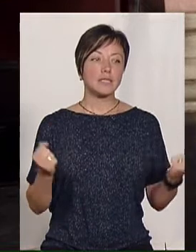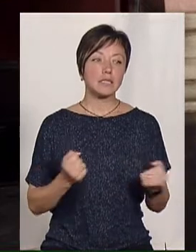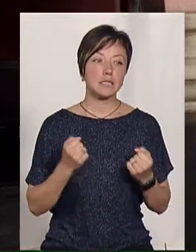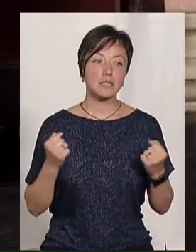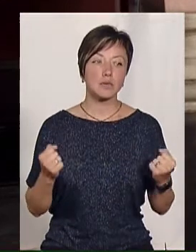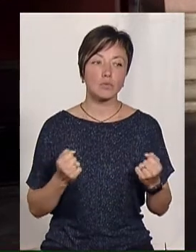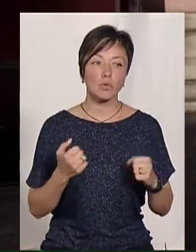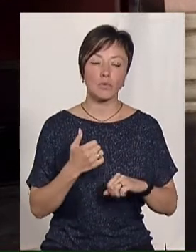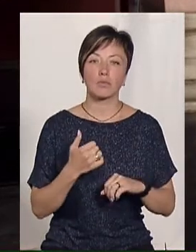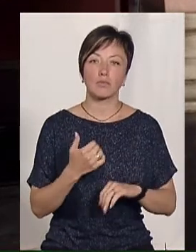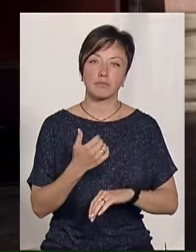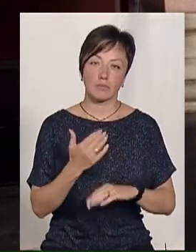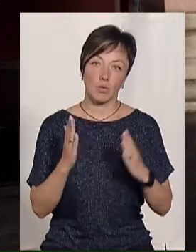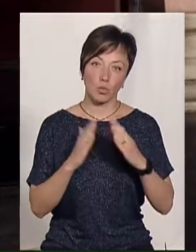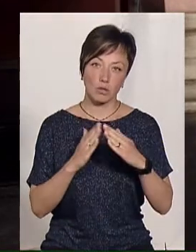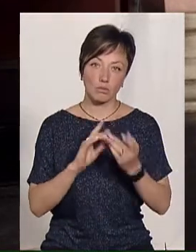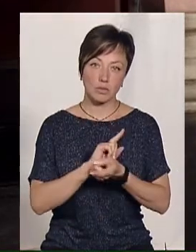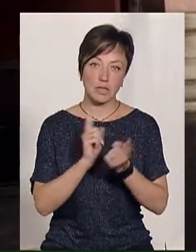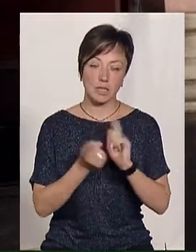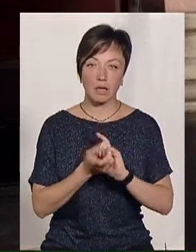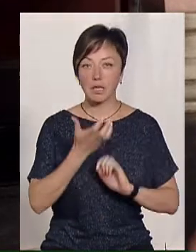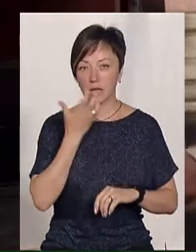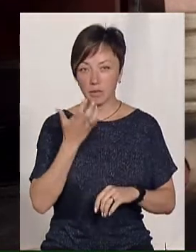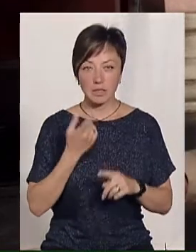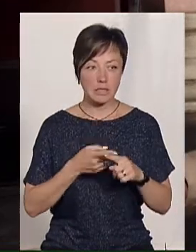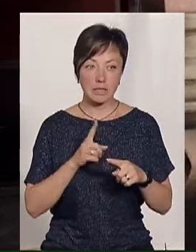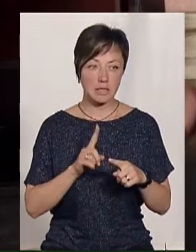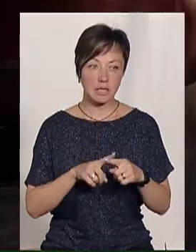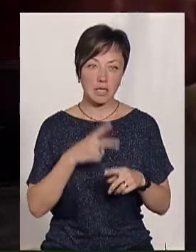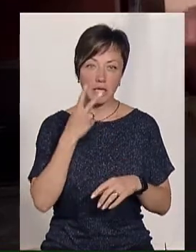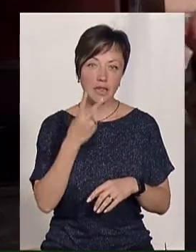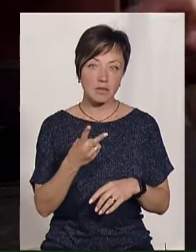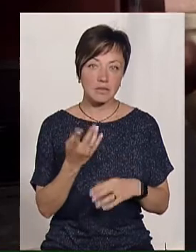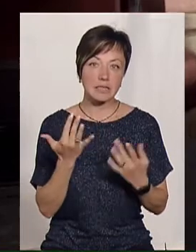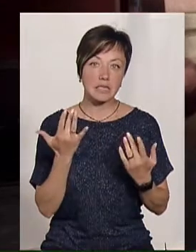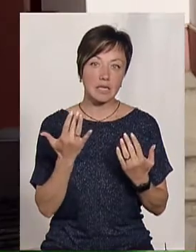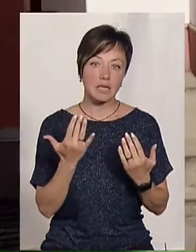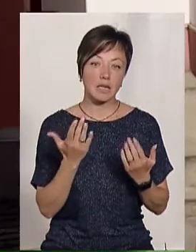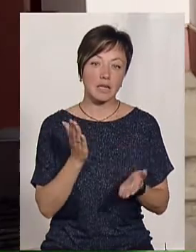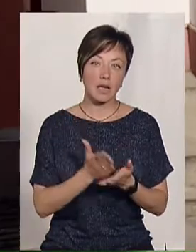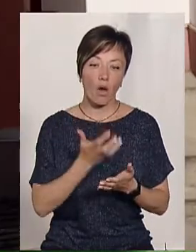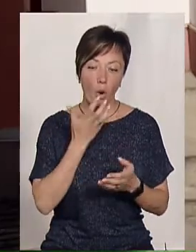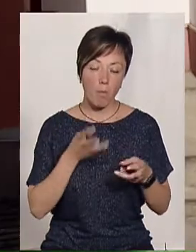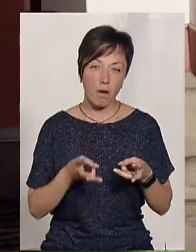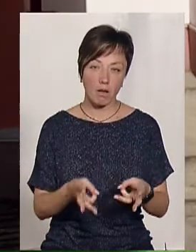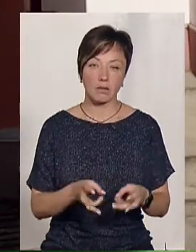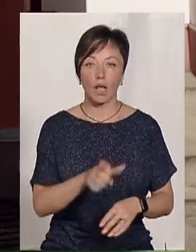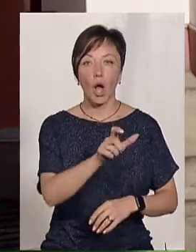будинку стало тепліше. Це вже незважаючи від того, наскільки там рівень опалення. Люди